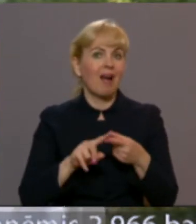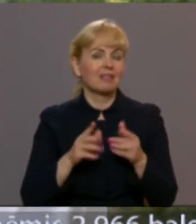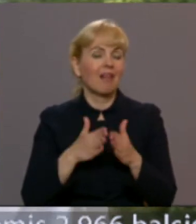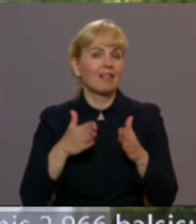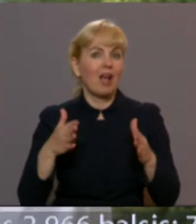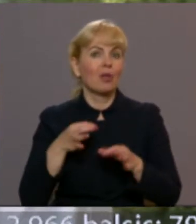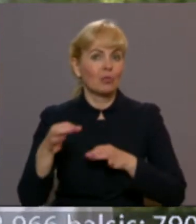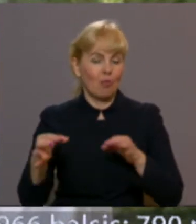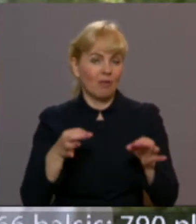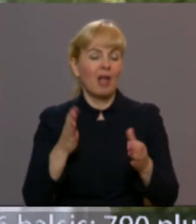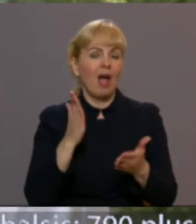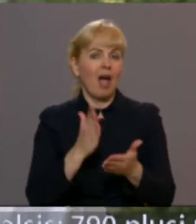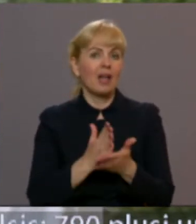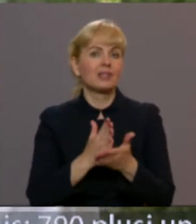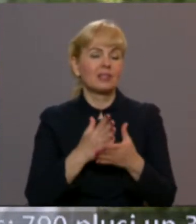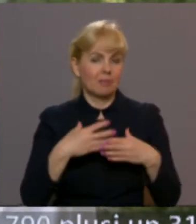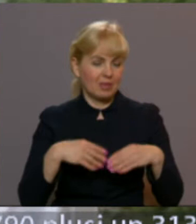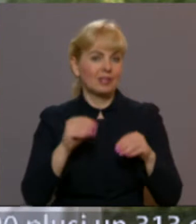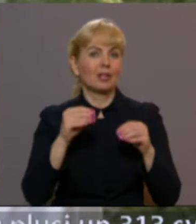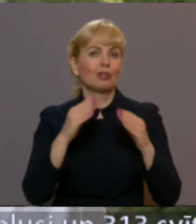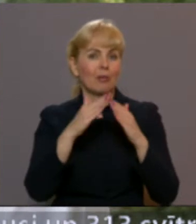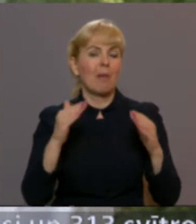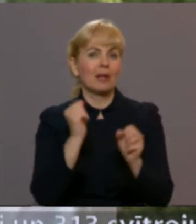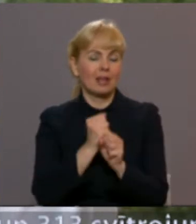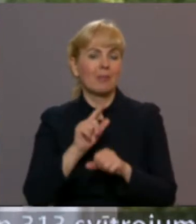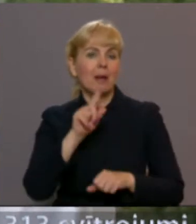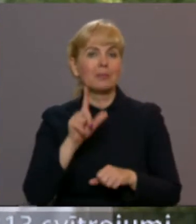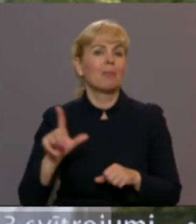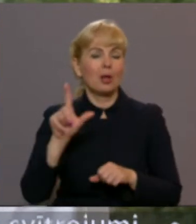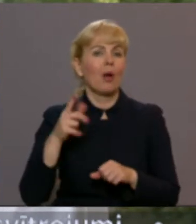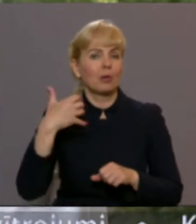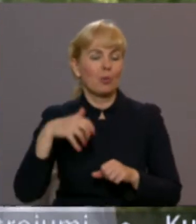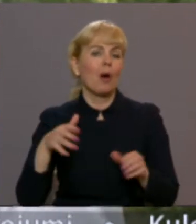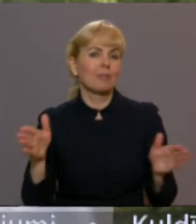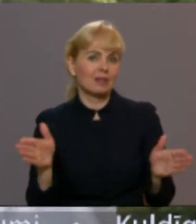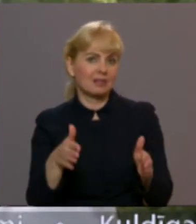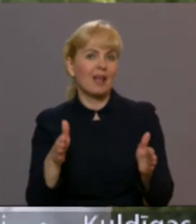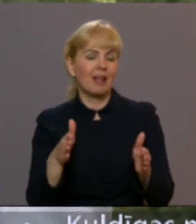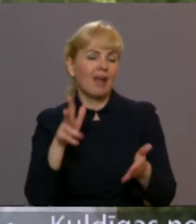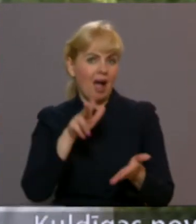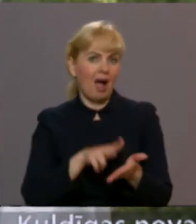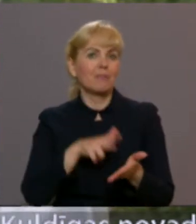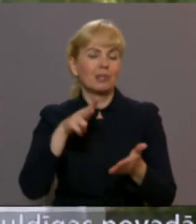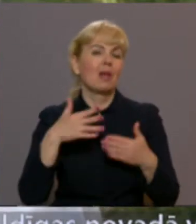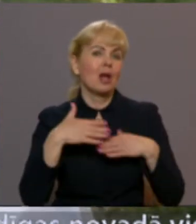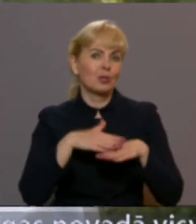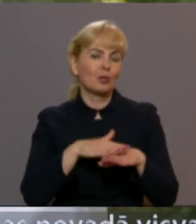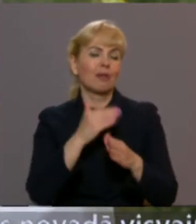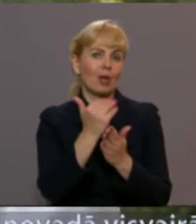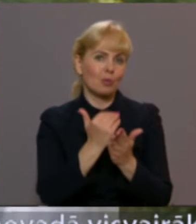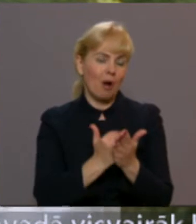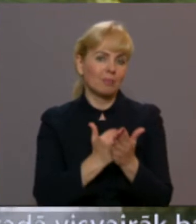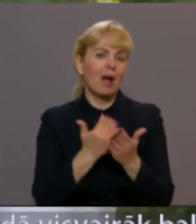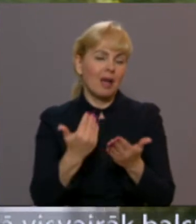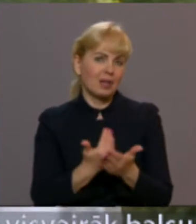Mēs esam izdarījuši lielu mājas darbu, lai 1. jūlijā 1. domas sēdē apstiprinātu struktūru un nolikumu jaunie